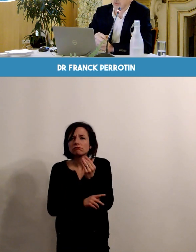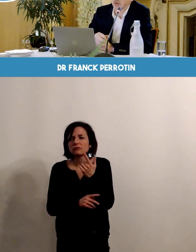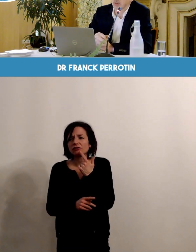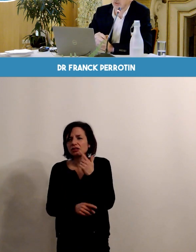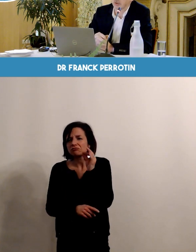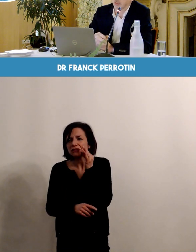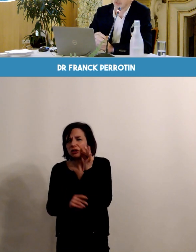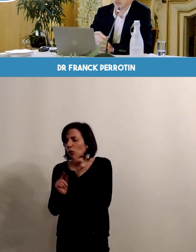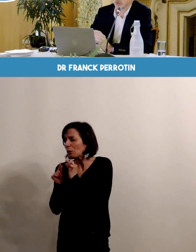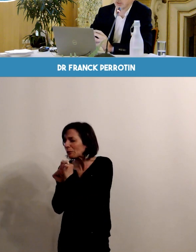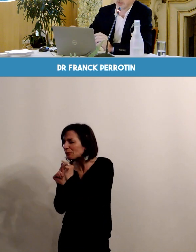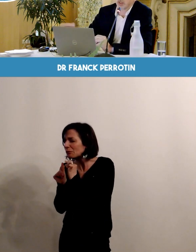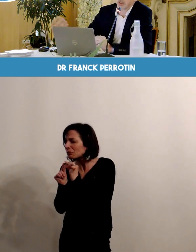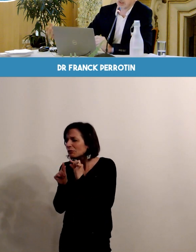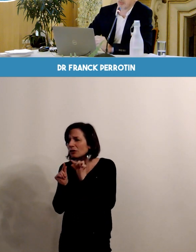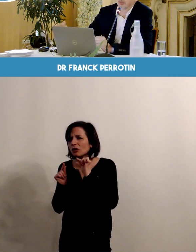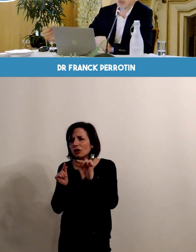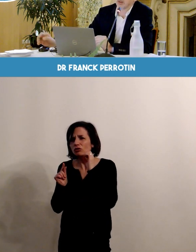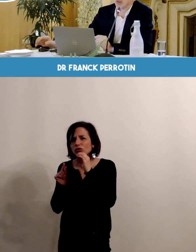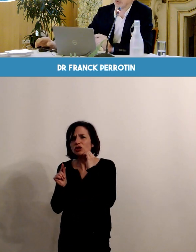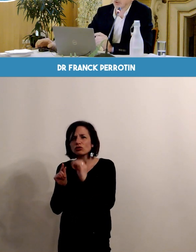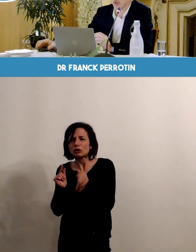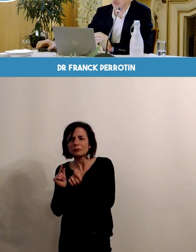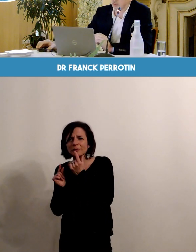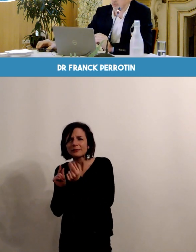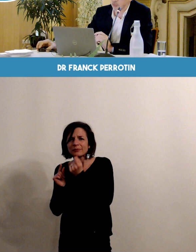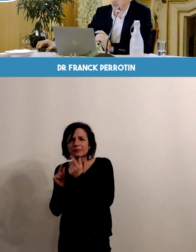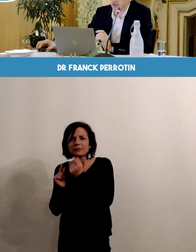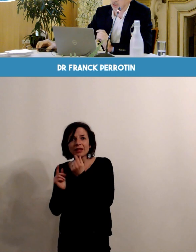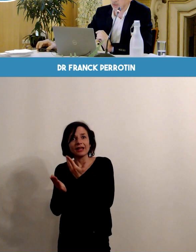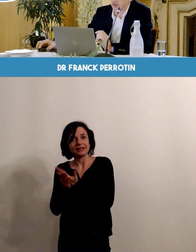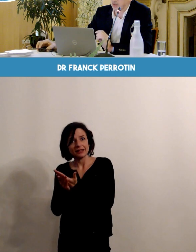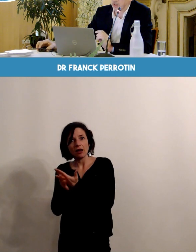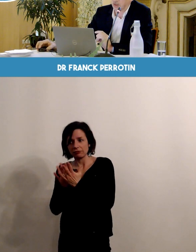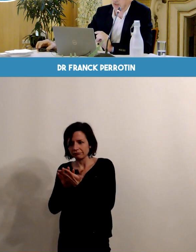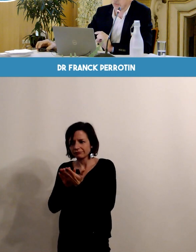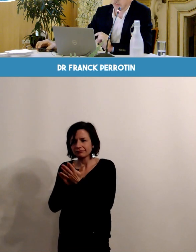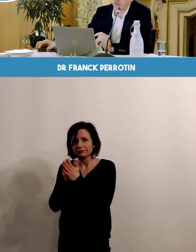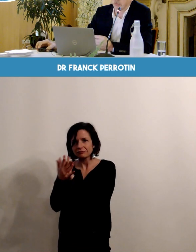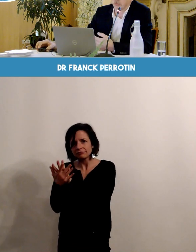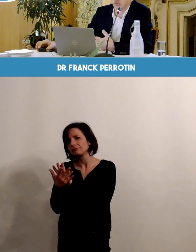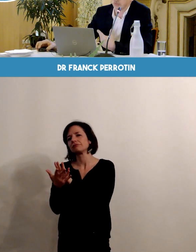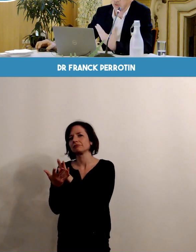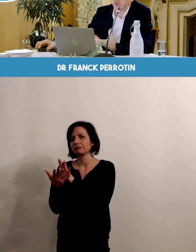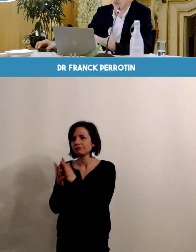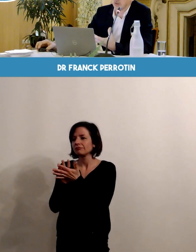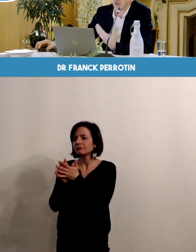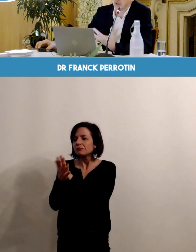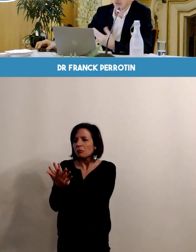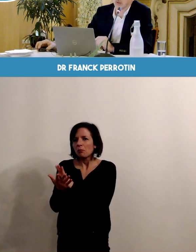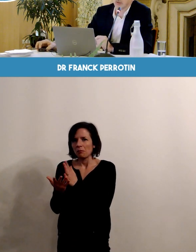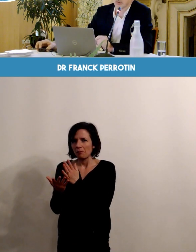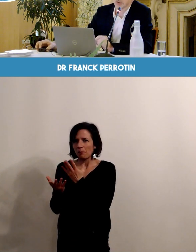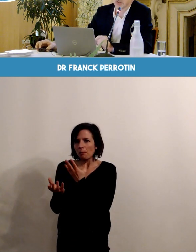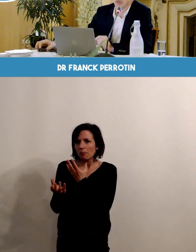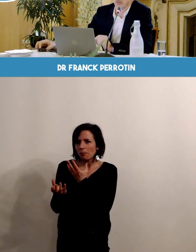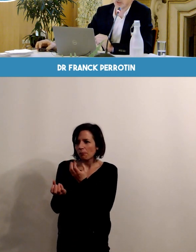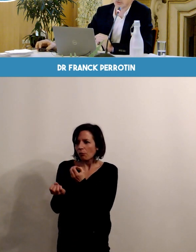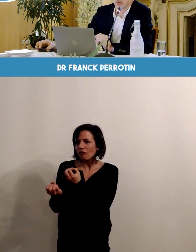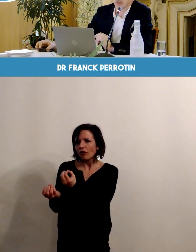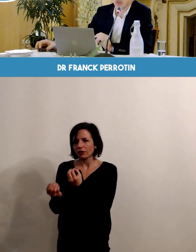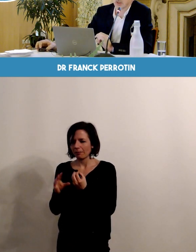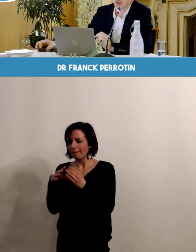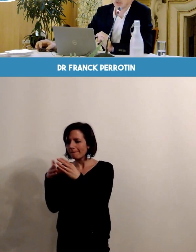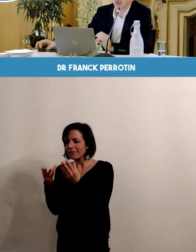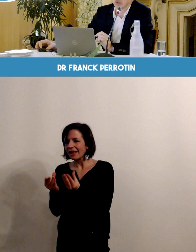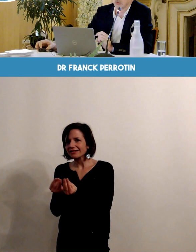qui sont vraiment très très faiblement dosés et qui permettent d'améliorer le développement du placenta et d'éviter chez ces femmes